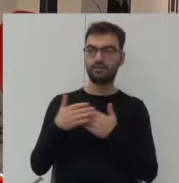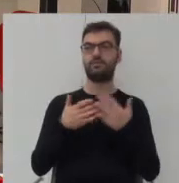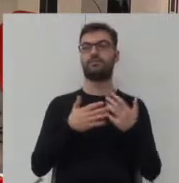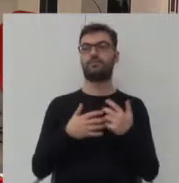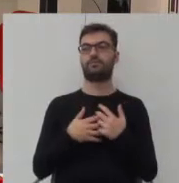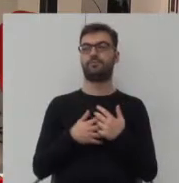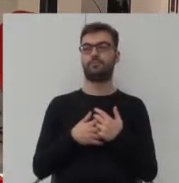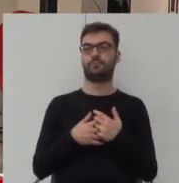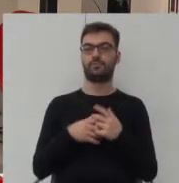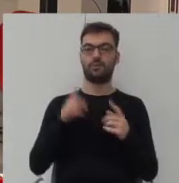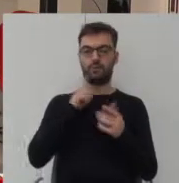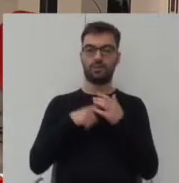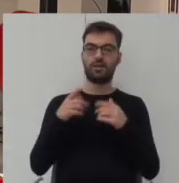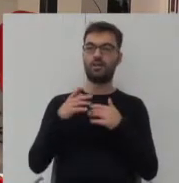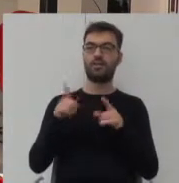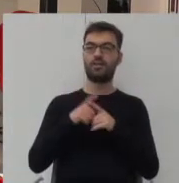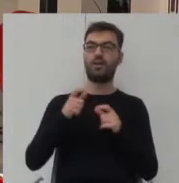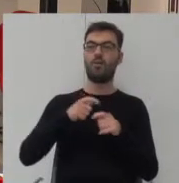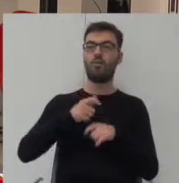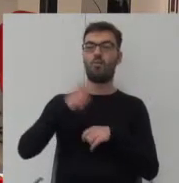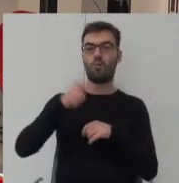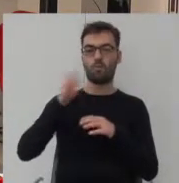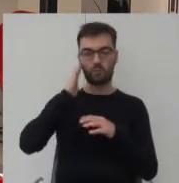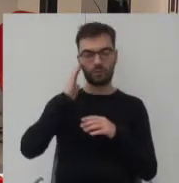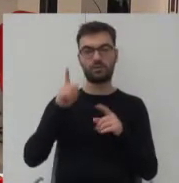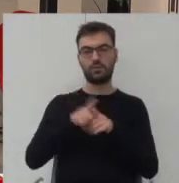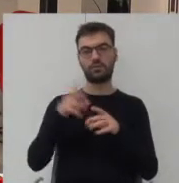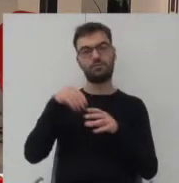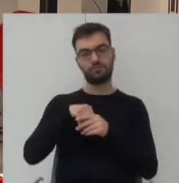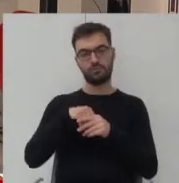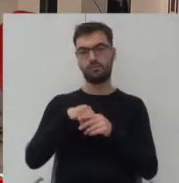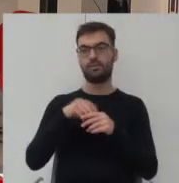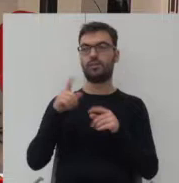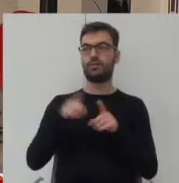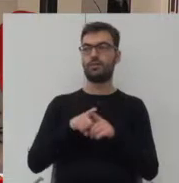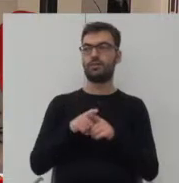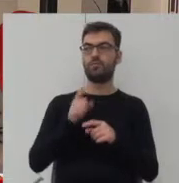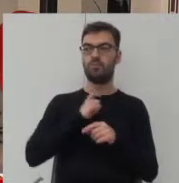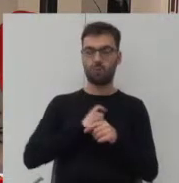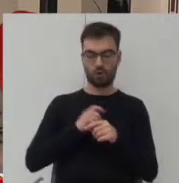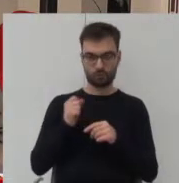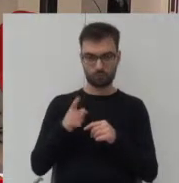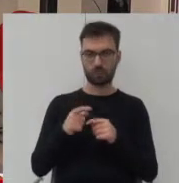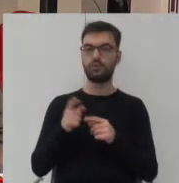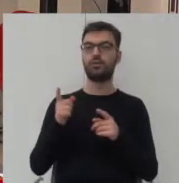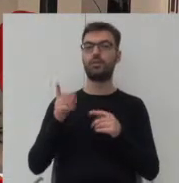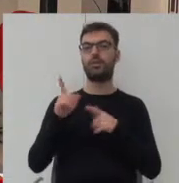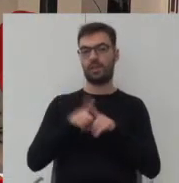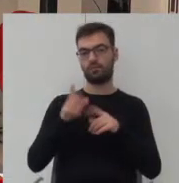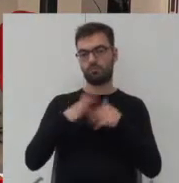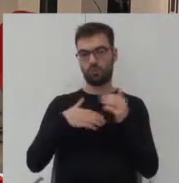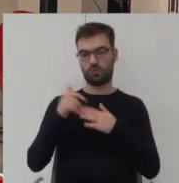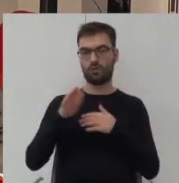To jest właśnie również zabudowa mieszkaniowa połączona z funkcją biurową, również wybudowana na terenie